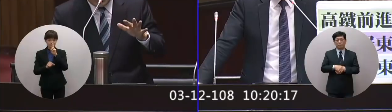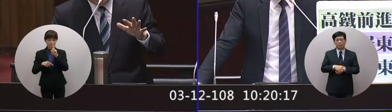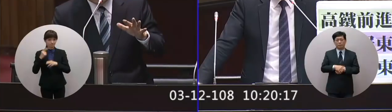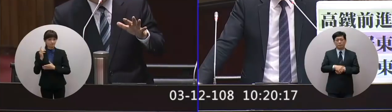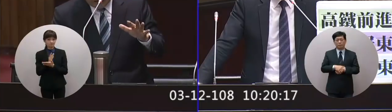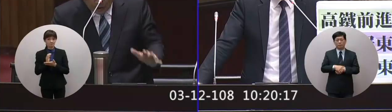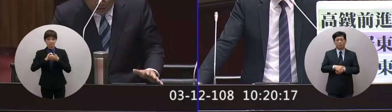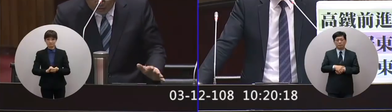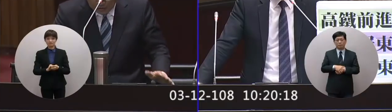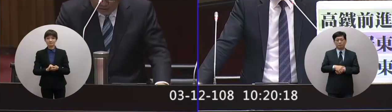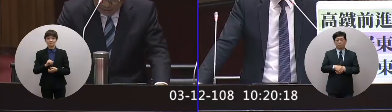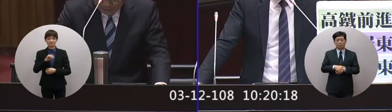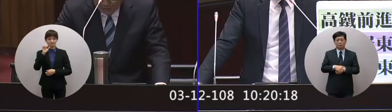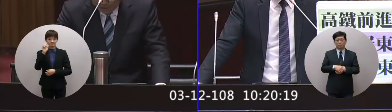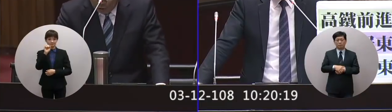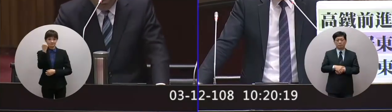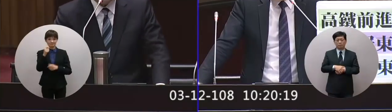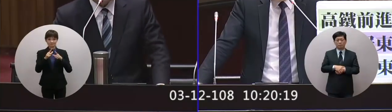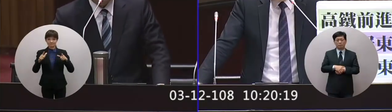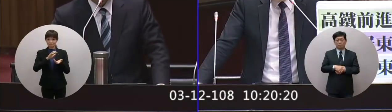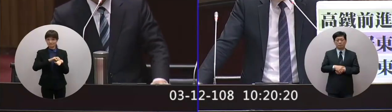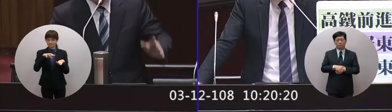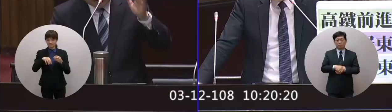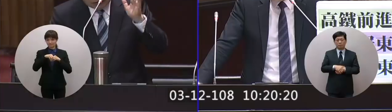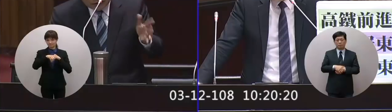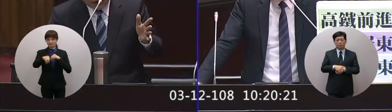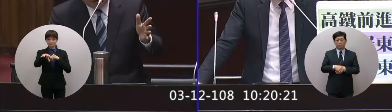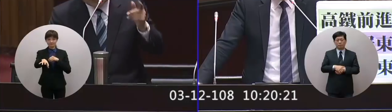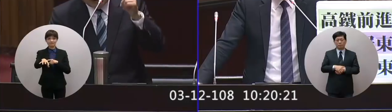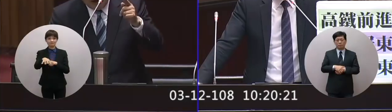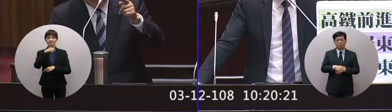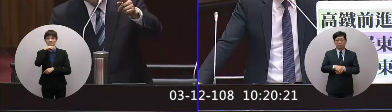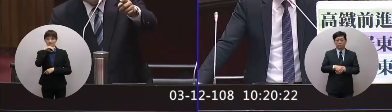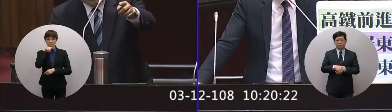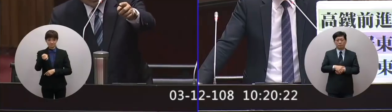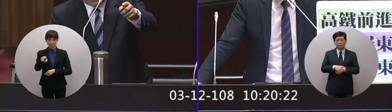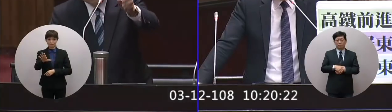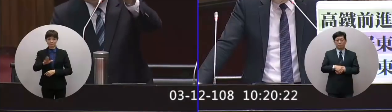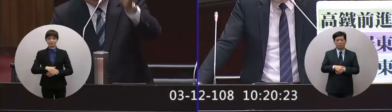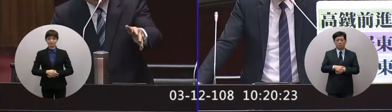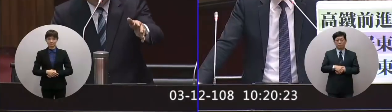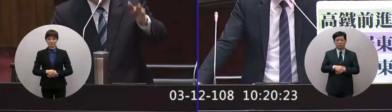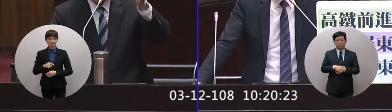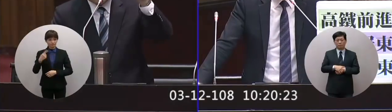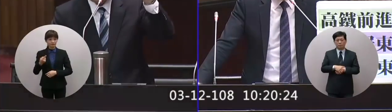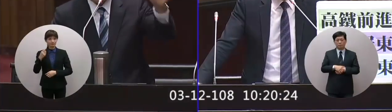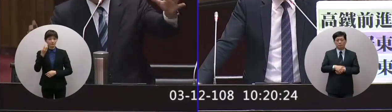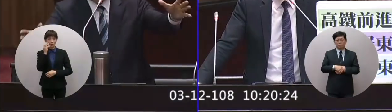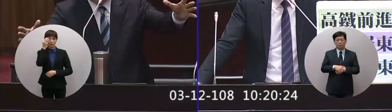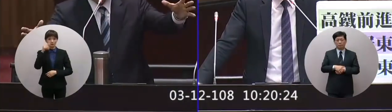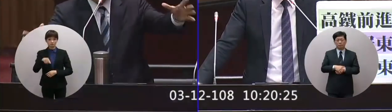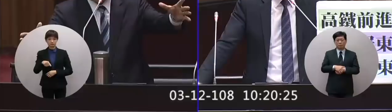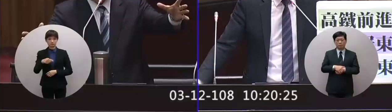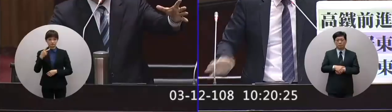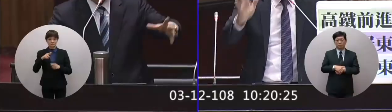定義大醫院來在屏東分院設立另外就是你說的榮總在